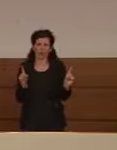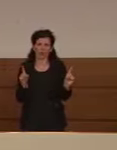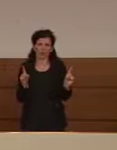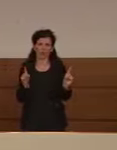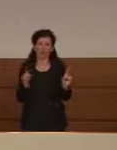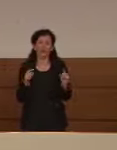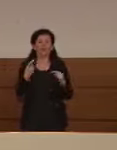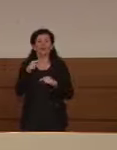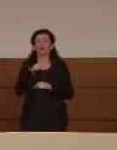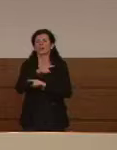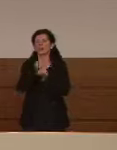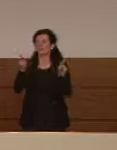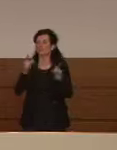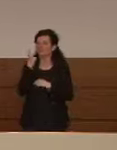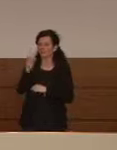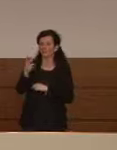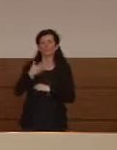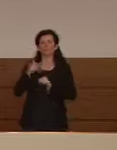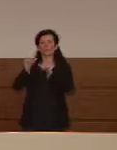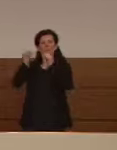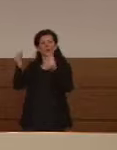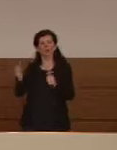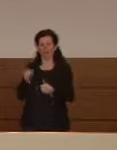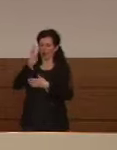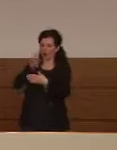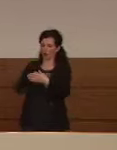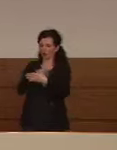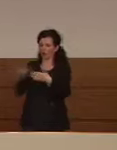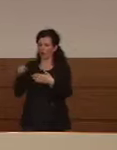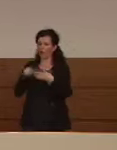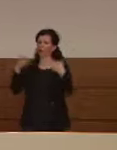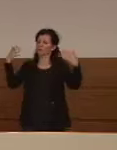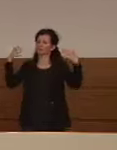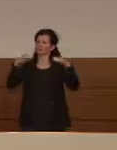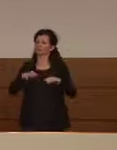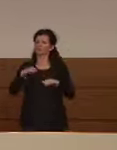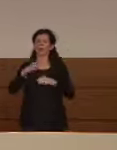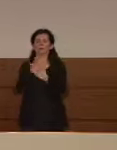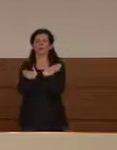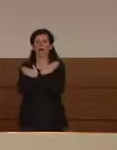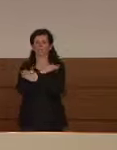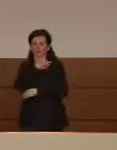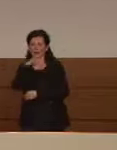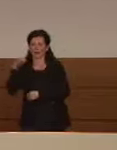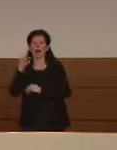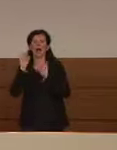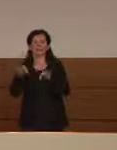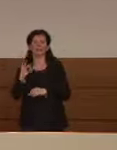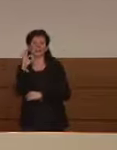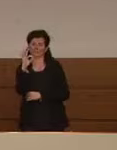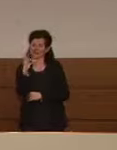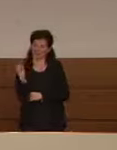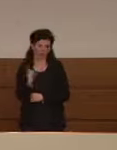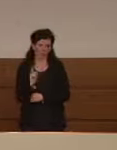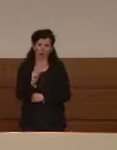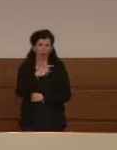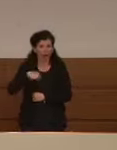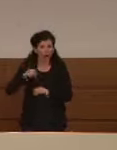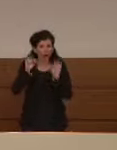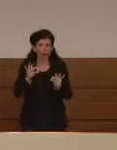quei modelli che vi fanno vedere che i casi scendono a metà maggio arriviamo a zero non arriveremo a zero